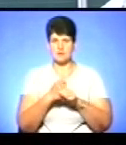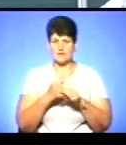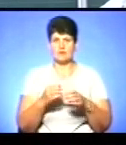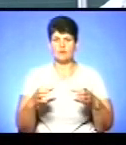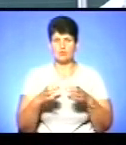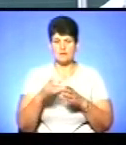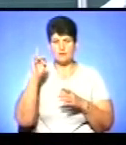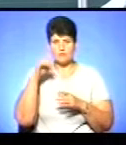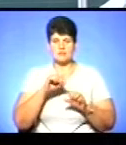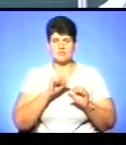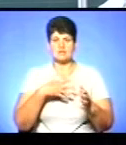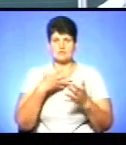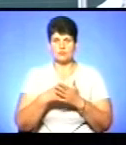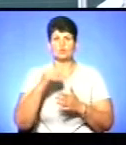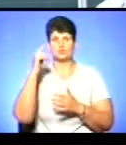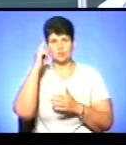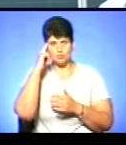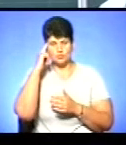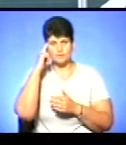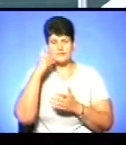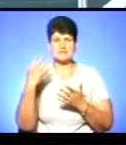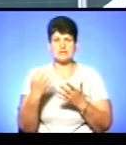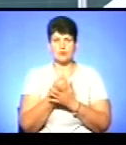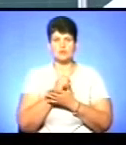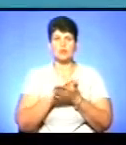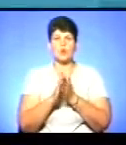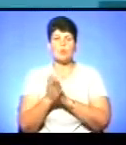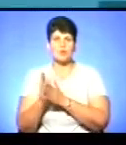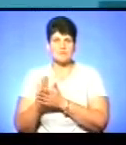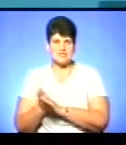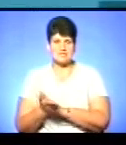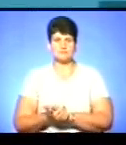відстоювати свою думку, знаходити компроміси.